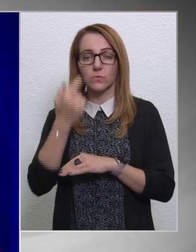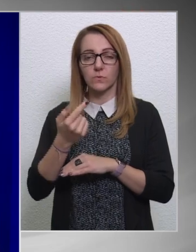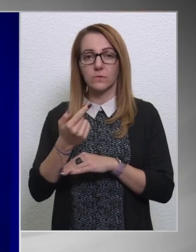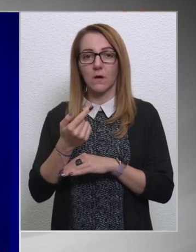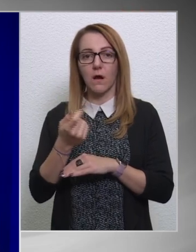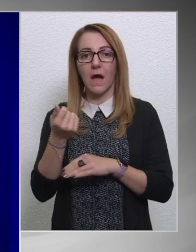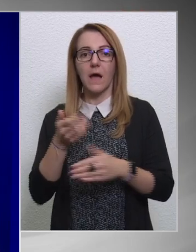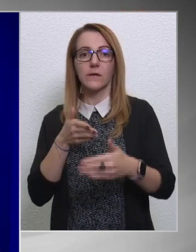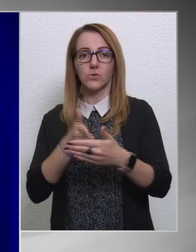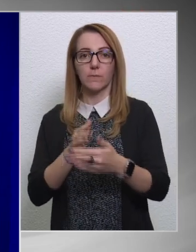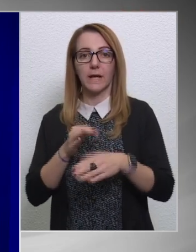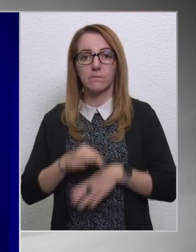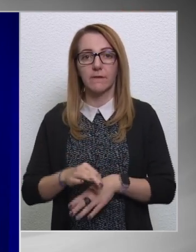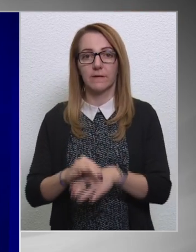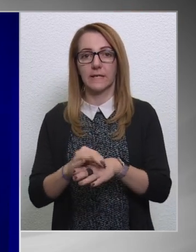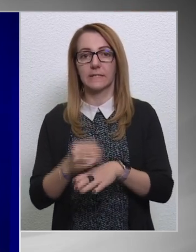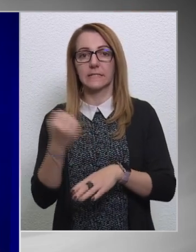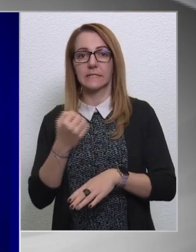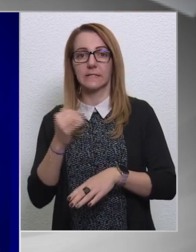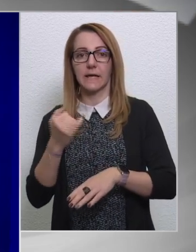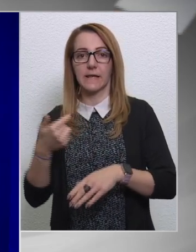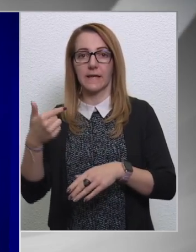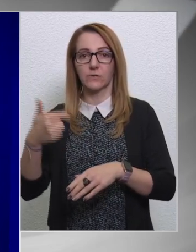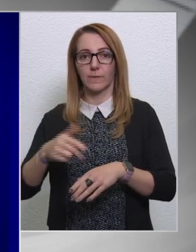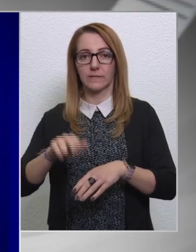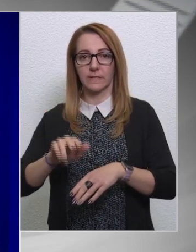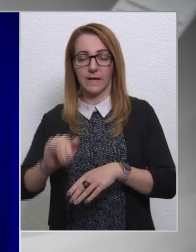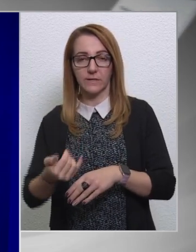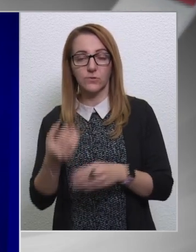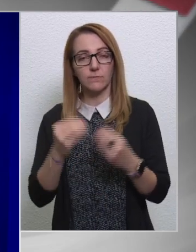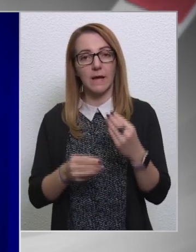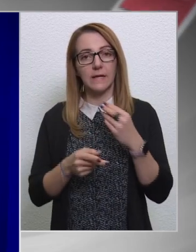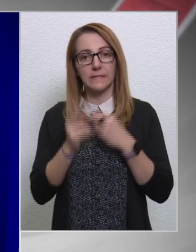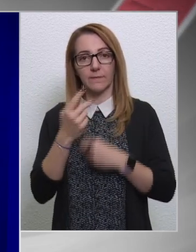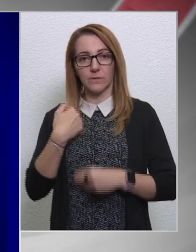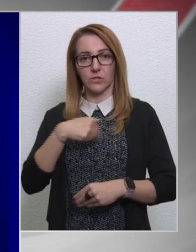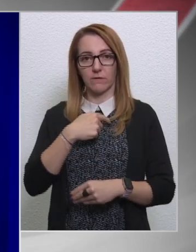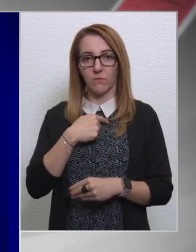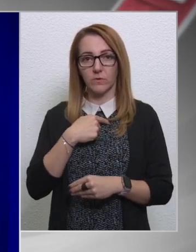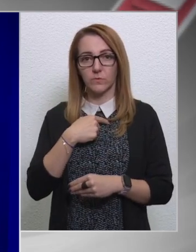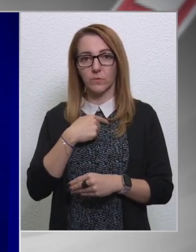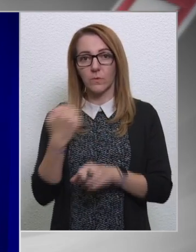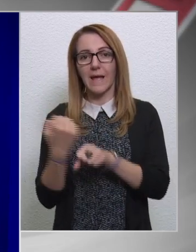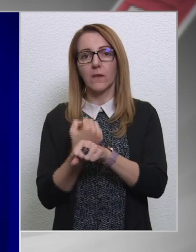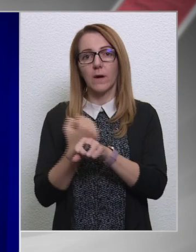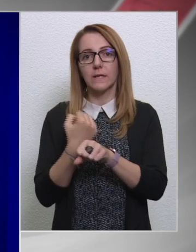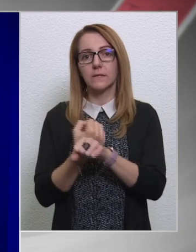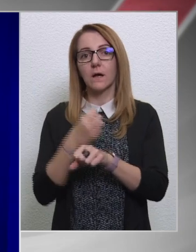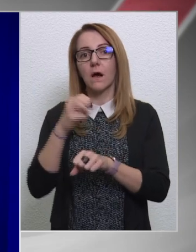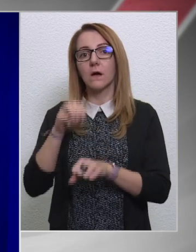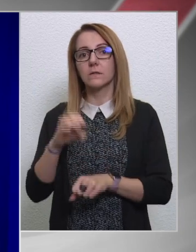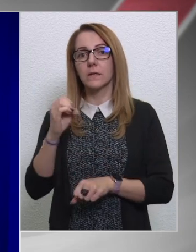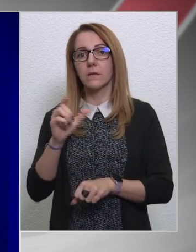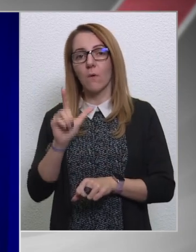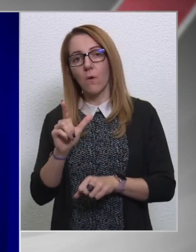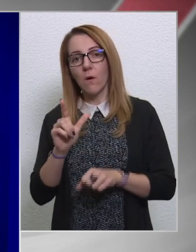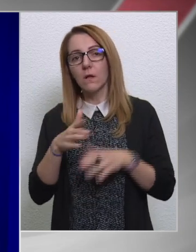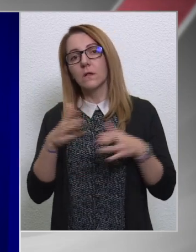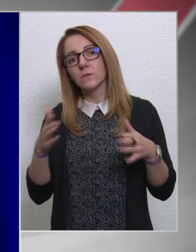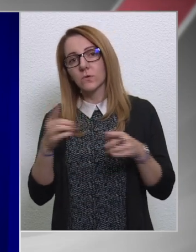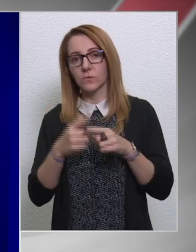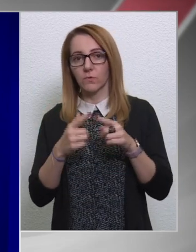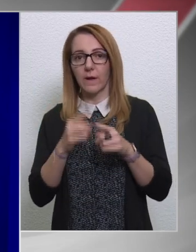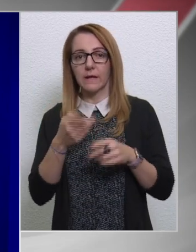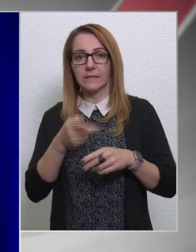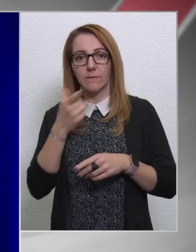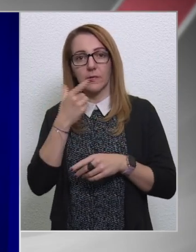szársapkát bevezetni a dízelre és a benzinre, mert képesek voltunk előállítani, a MOL döntően képes volt előállítani